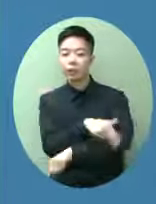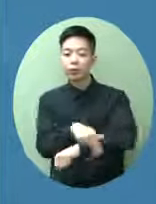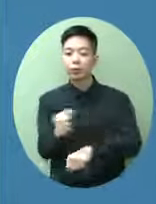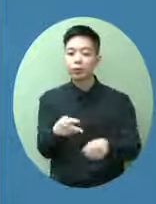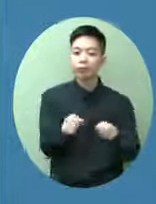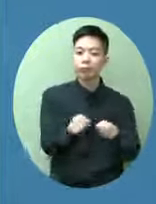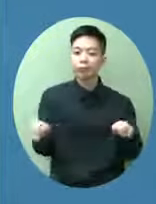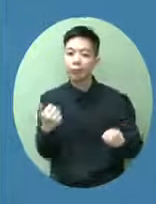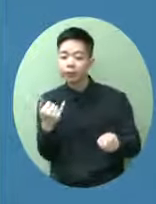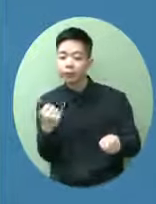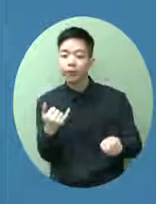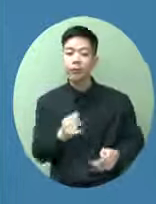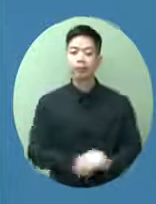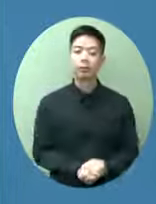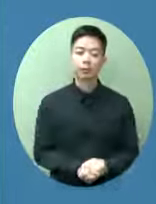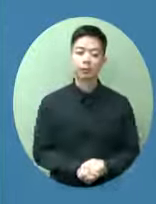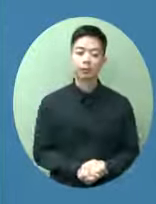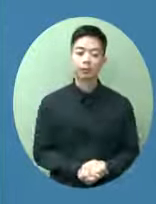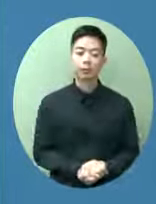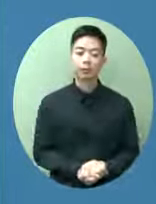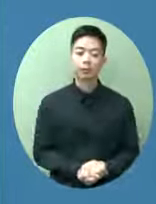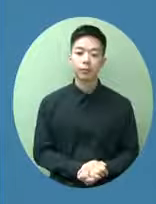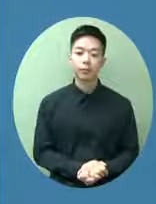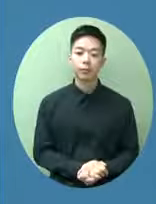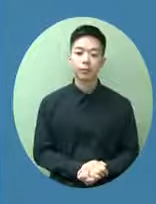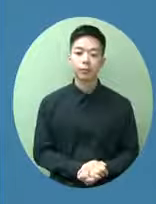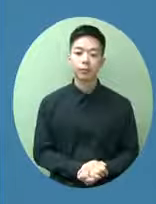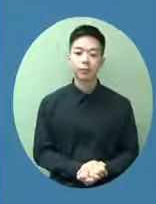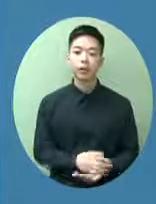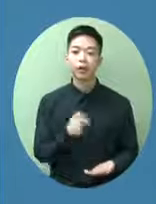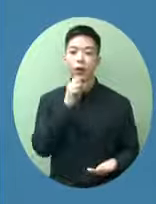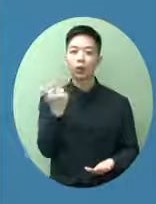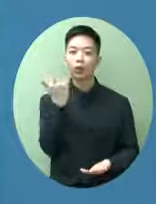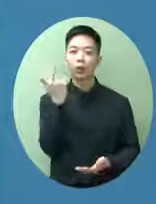因為他們大體都應該到今年內就會結束了